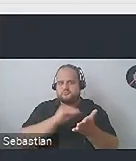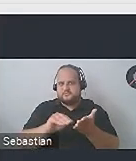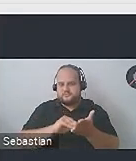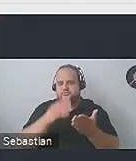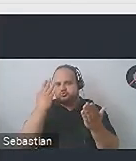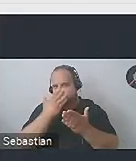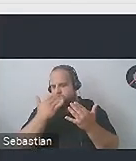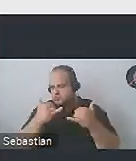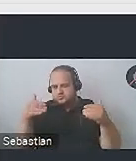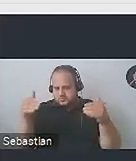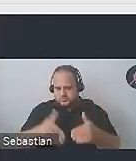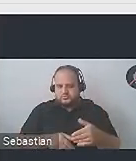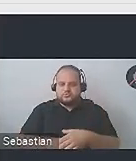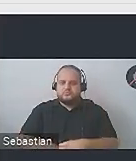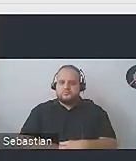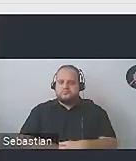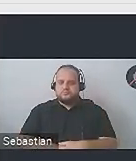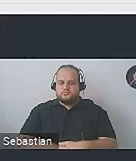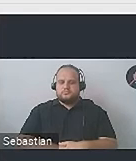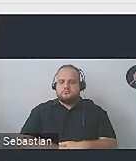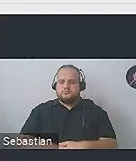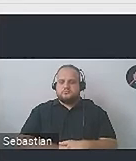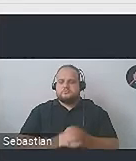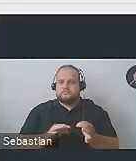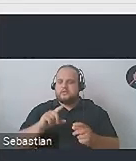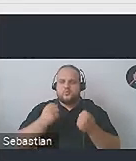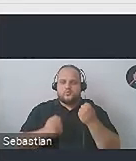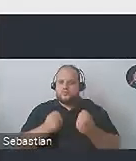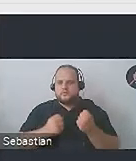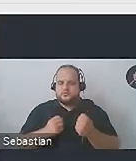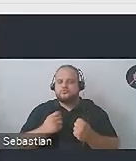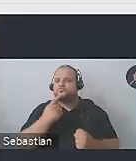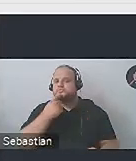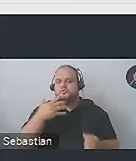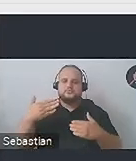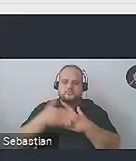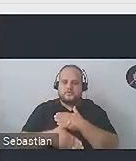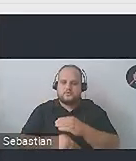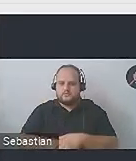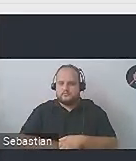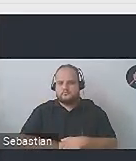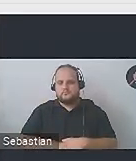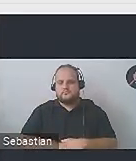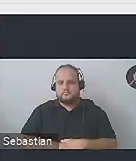odczytywać różne informacje. A teraz najtrudniejsze. Prawy dolny róg. Co to jest?